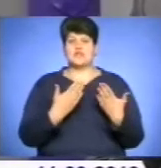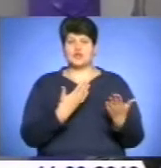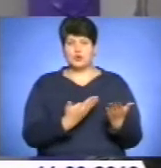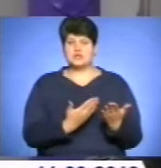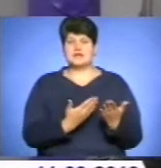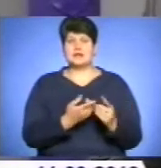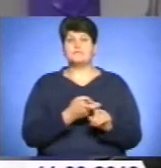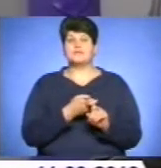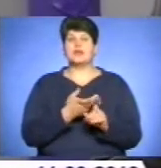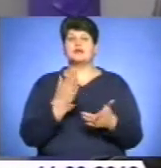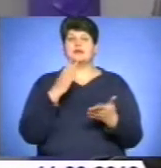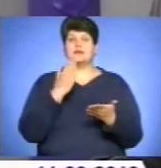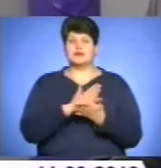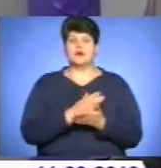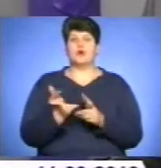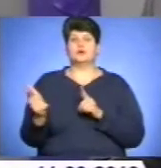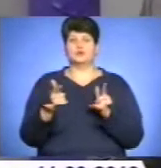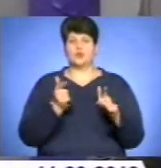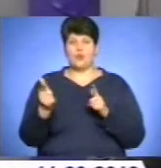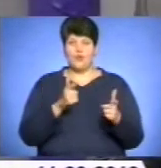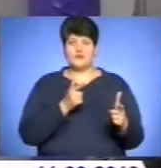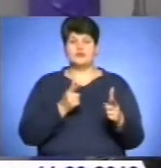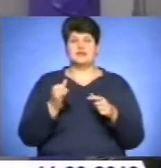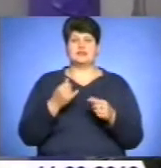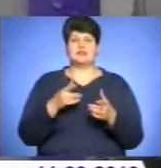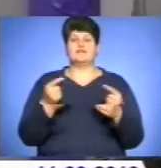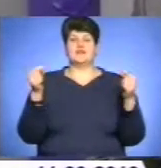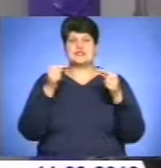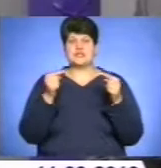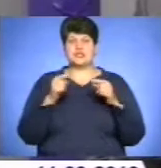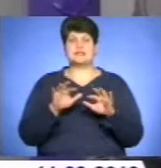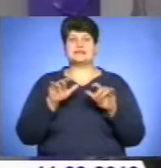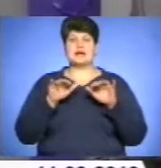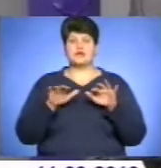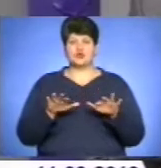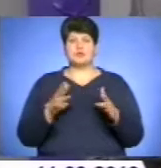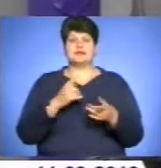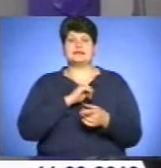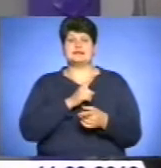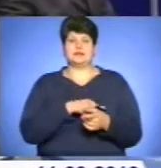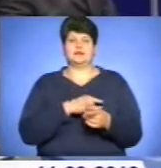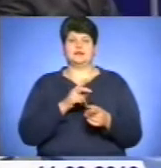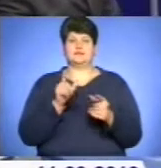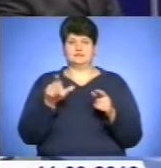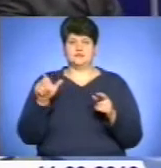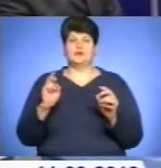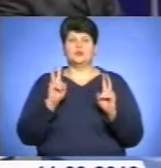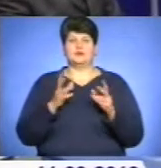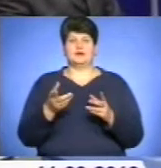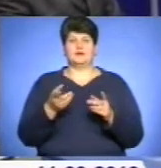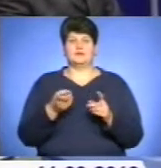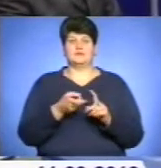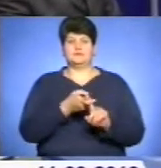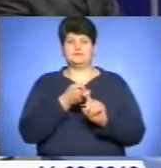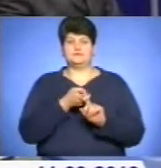Встановлено готовність і визначено засоби і сили, які можуть бути задіяні. На сьогоднішній день